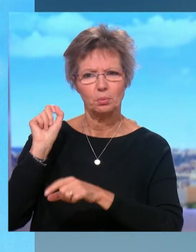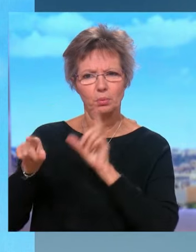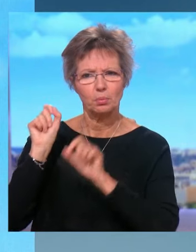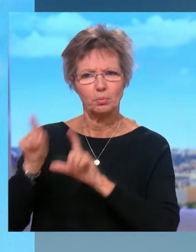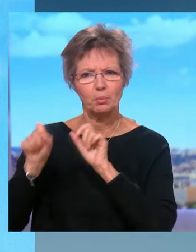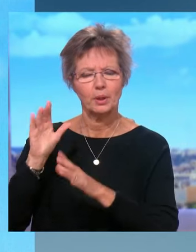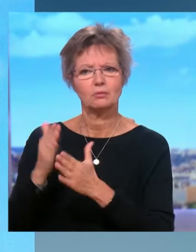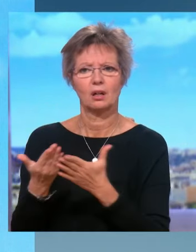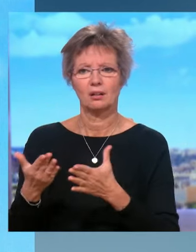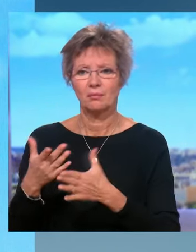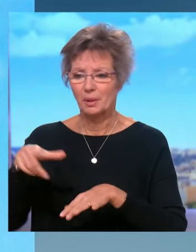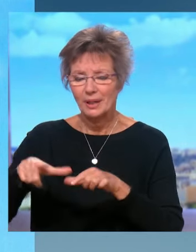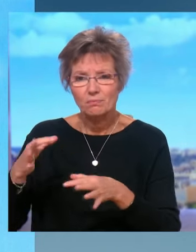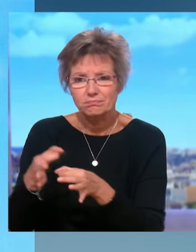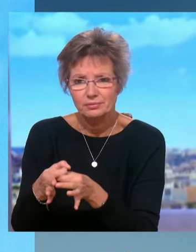à l'intégrité physique des joueurs.